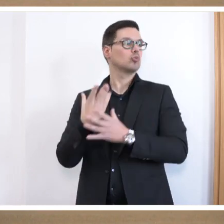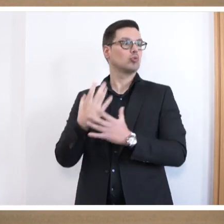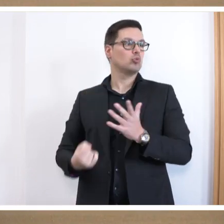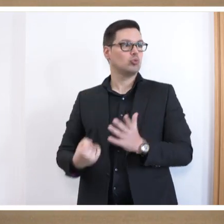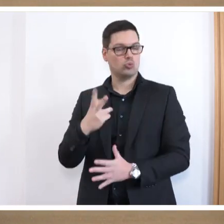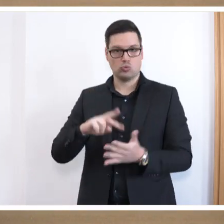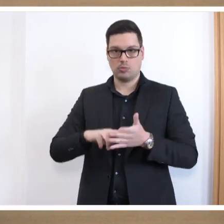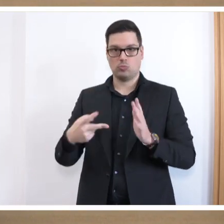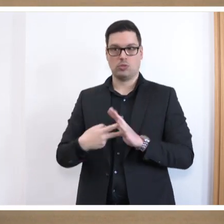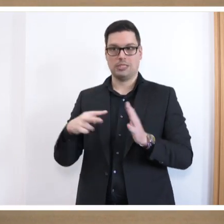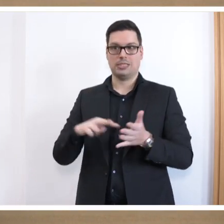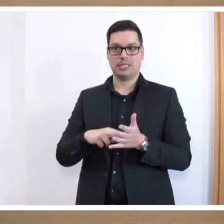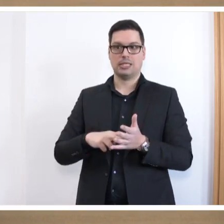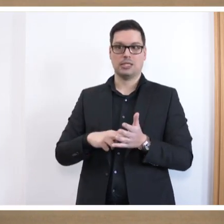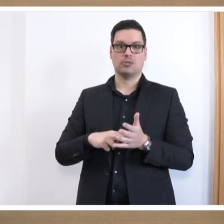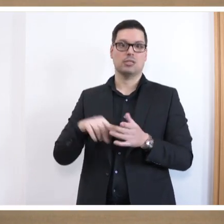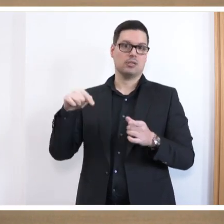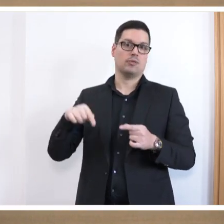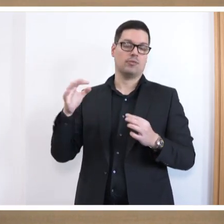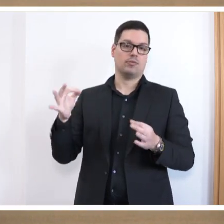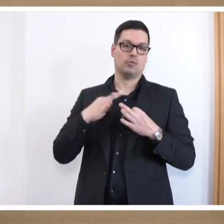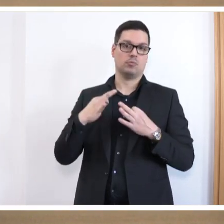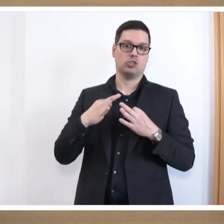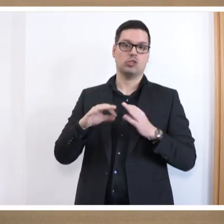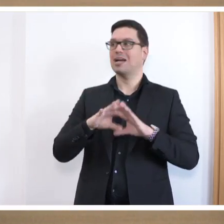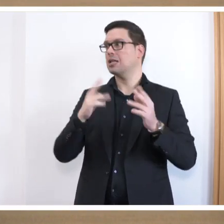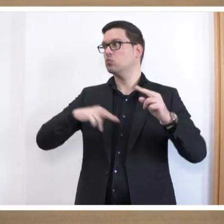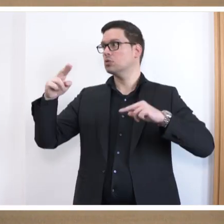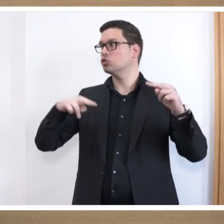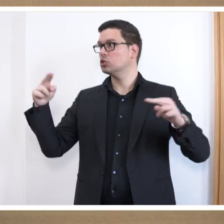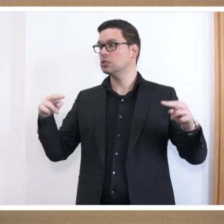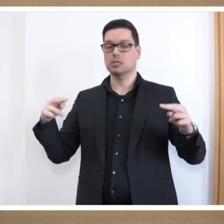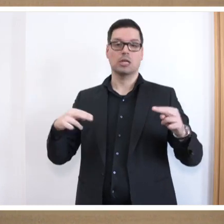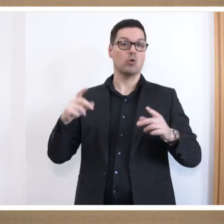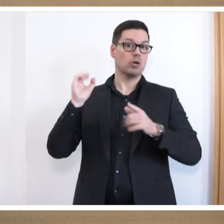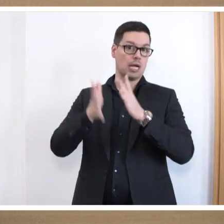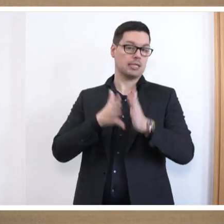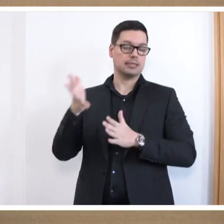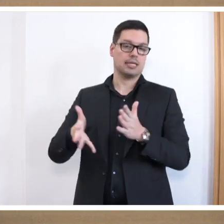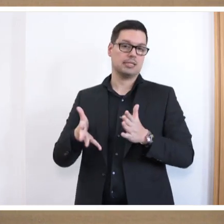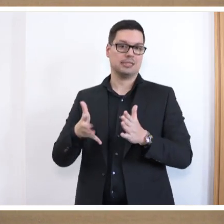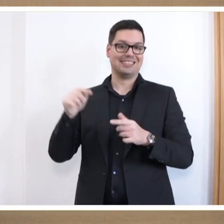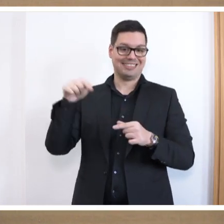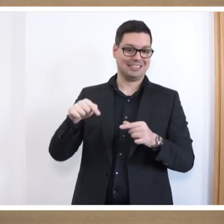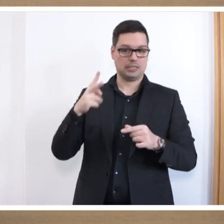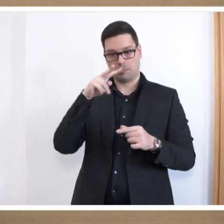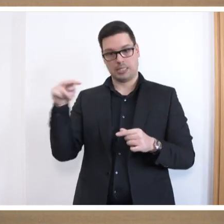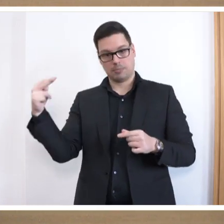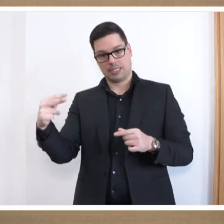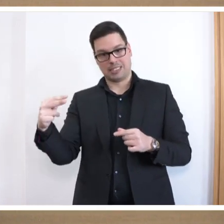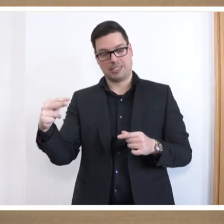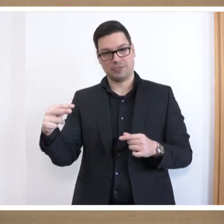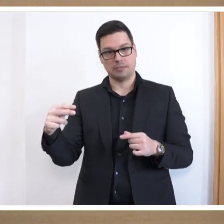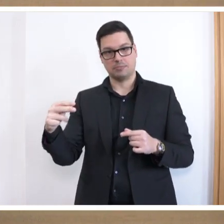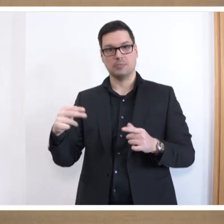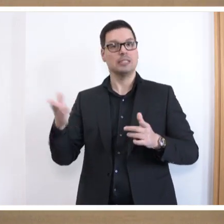schätze ich ausgesprochen und das ist mir an dieser Stelle bei allen Unterschieden auch ein persönliches Anliegen zu betonen. Aus dieser Perspektive heraus also